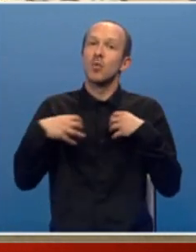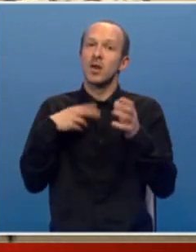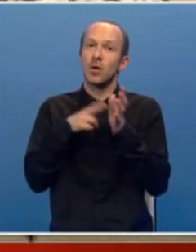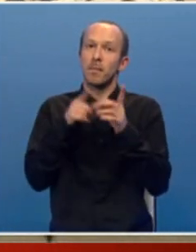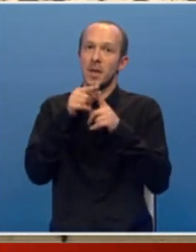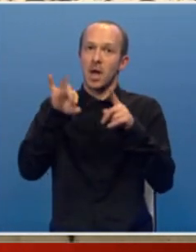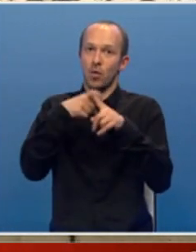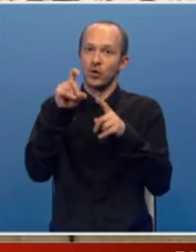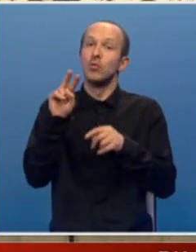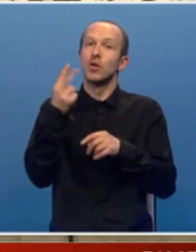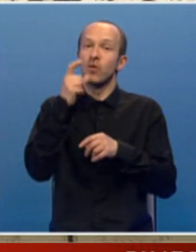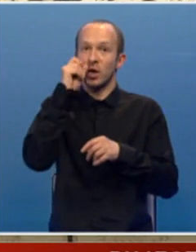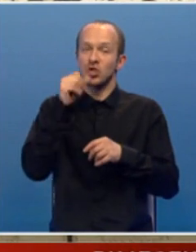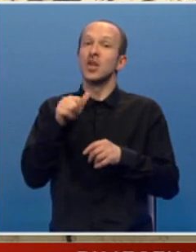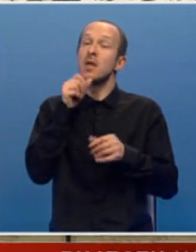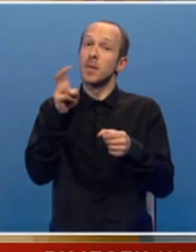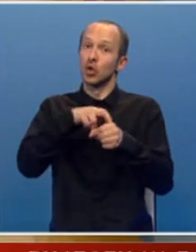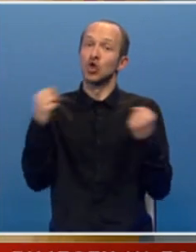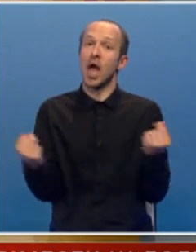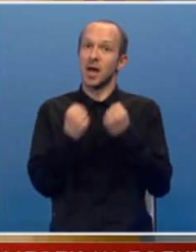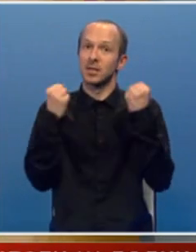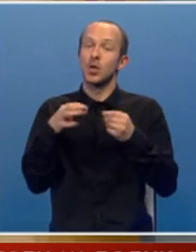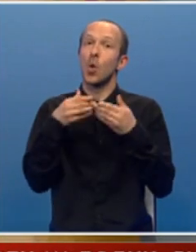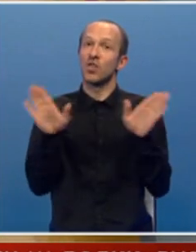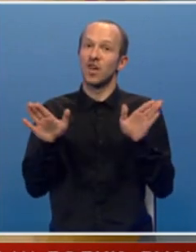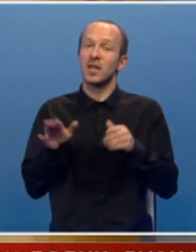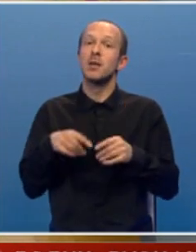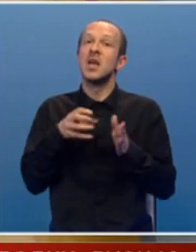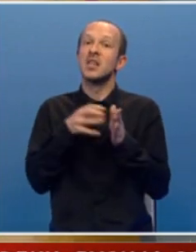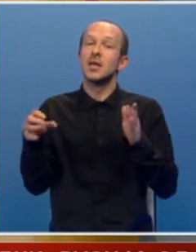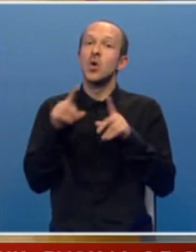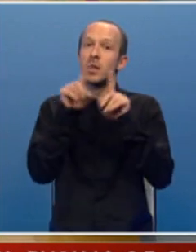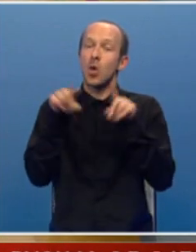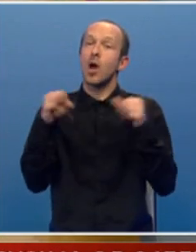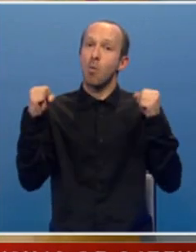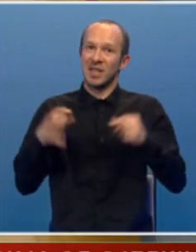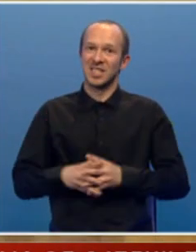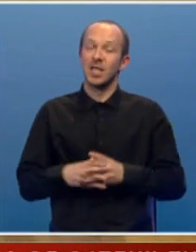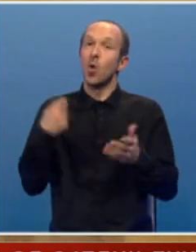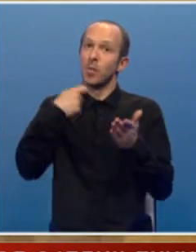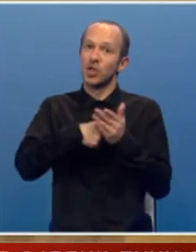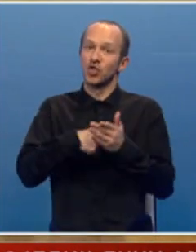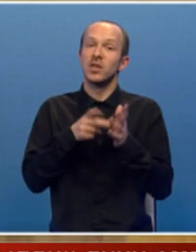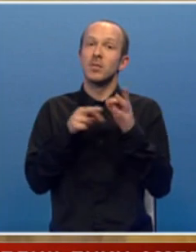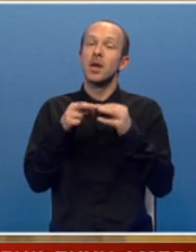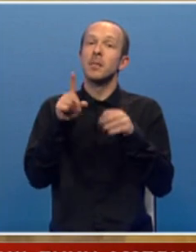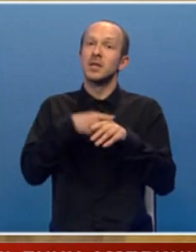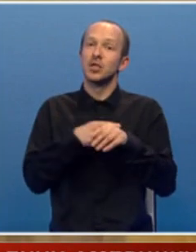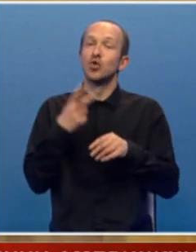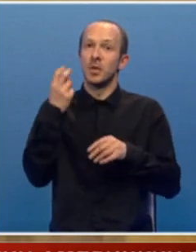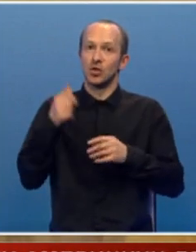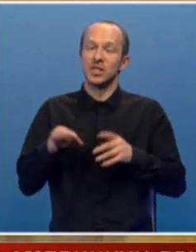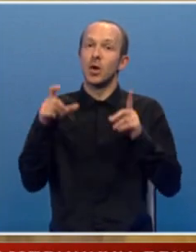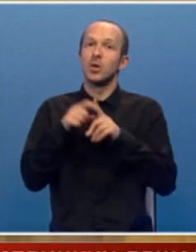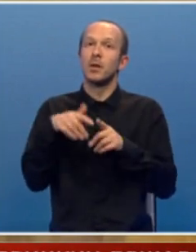Nikola Pejaković pozove građane da se pridruže akciji otvaranjem trajnog naloga u Banci i uplaćivanjem na njega mjesečnog